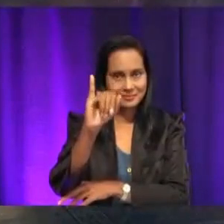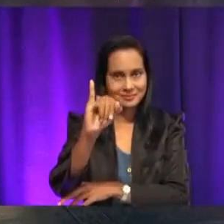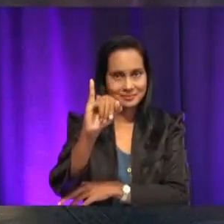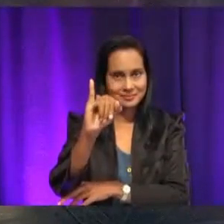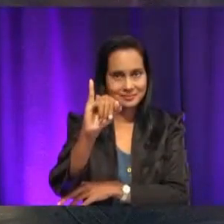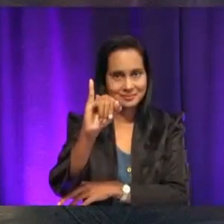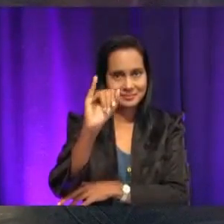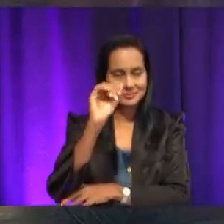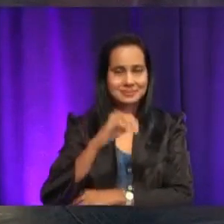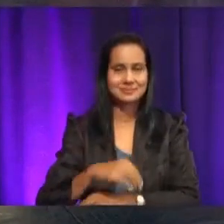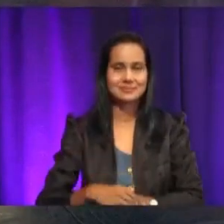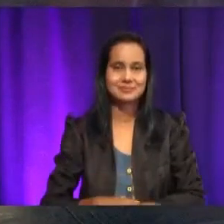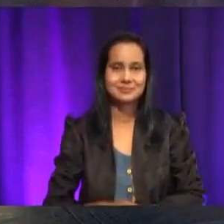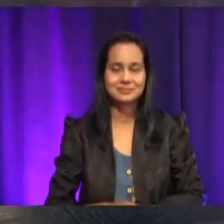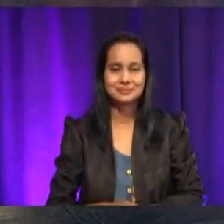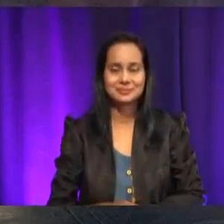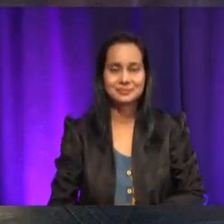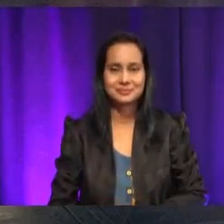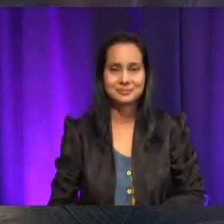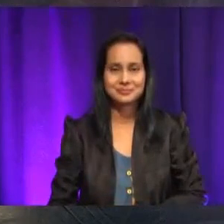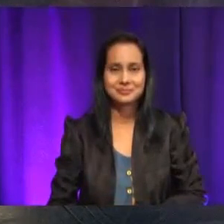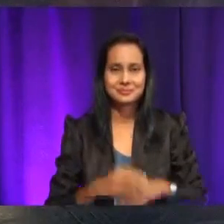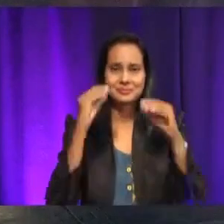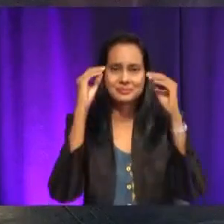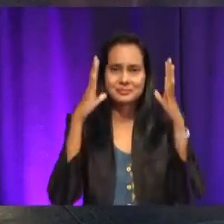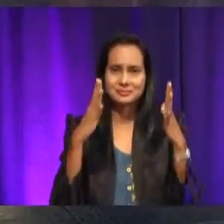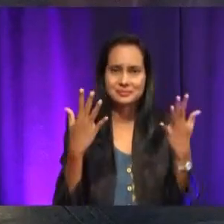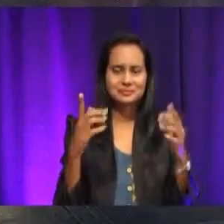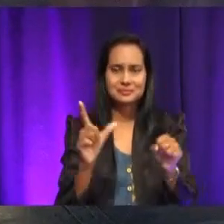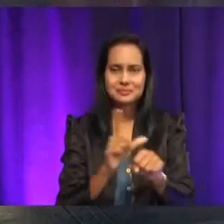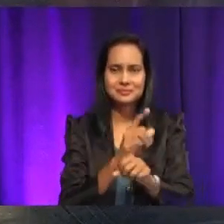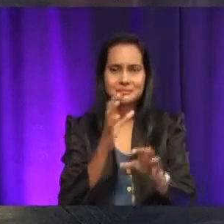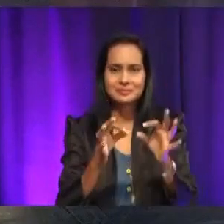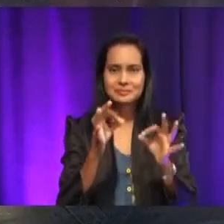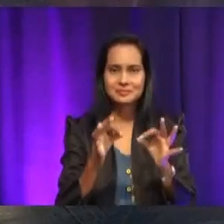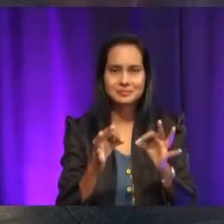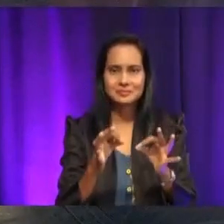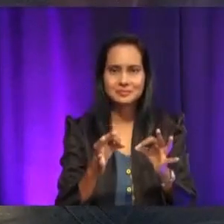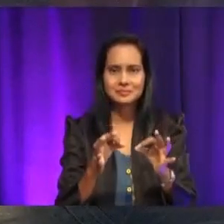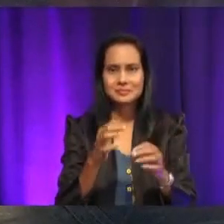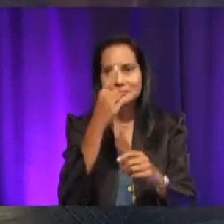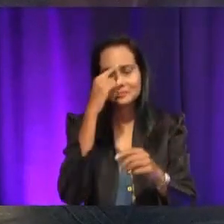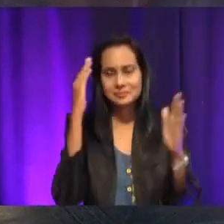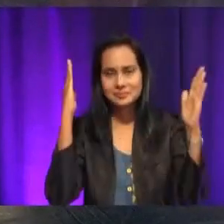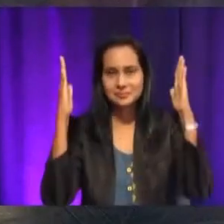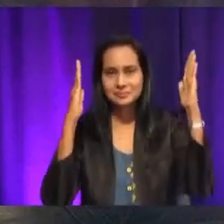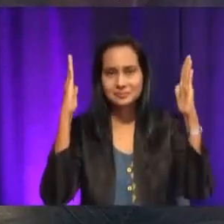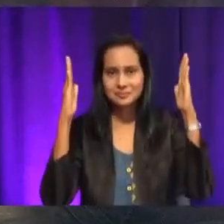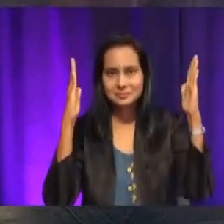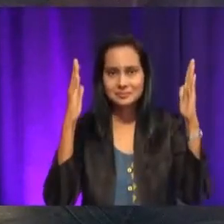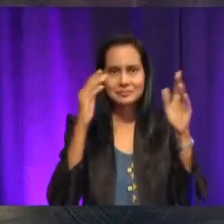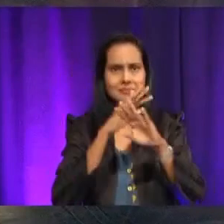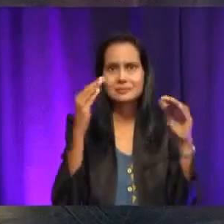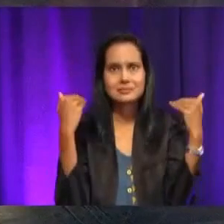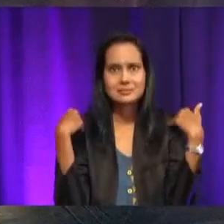Waalaikumsalam Ria, apa khabar baik? Okey, Cikgu tak lengkaplah kalau sesi pembelajaran kita Cikgu pada hari ini untuk mata pelajaran Bahasa Melayu. Tak